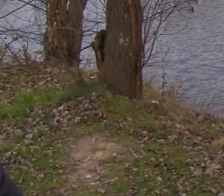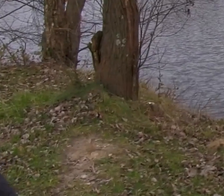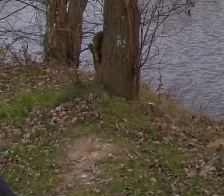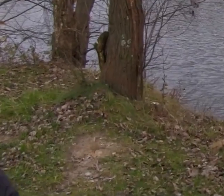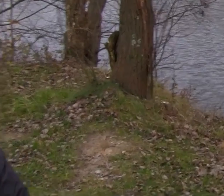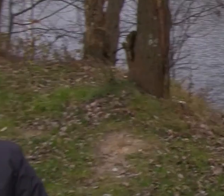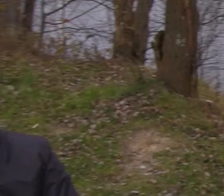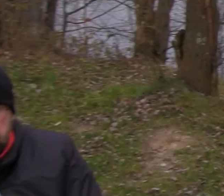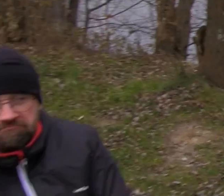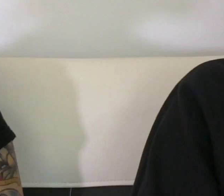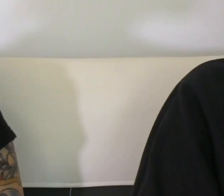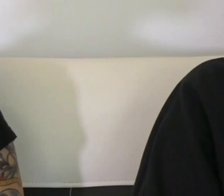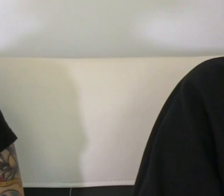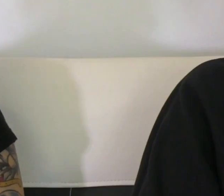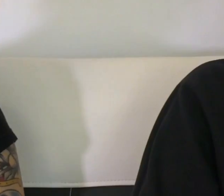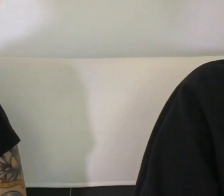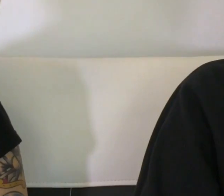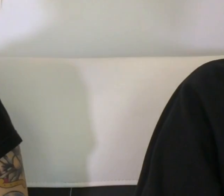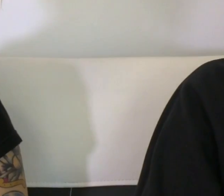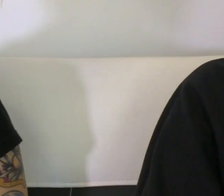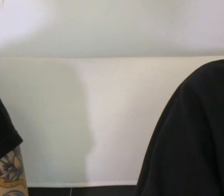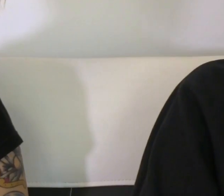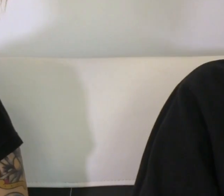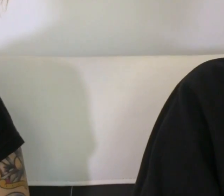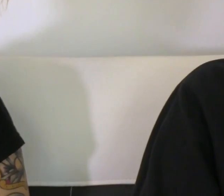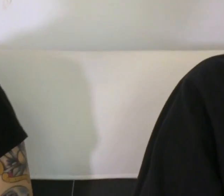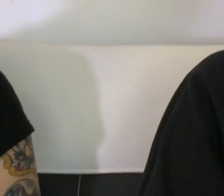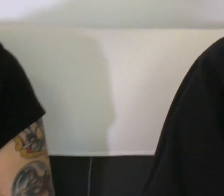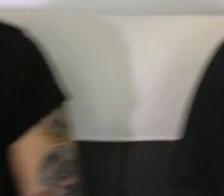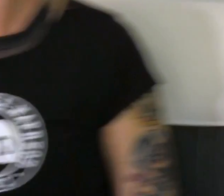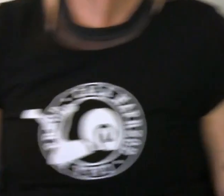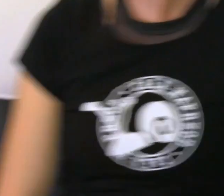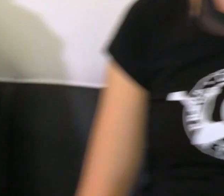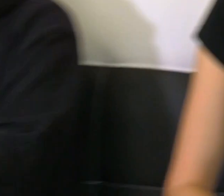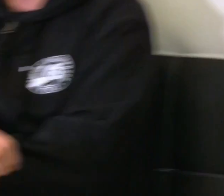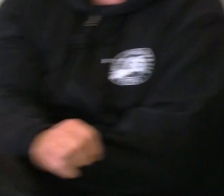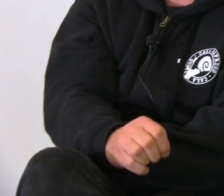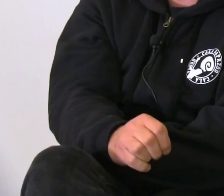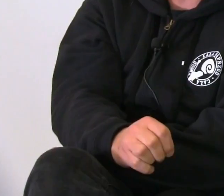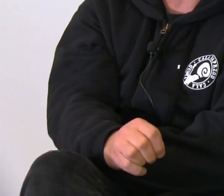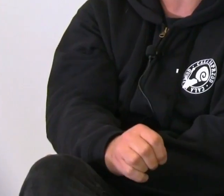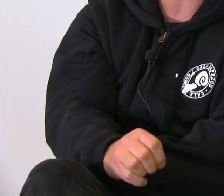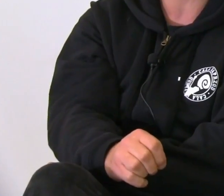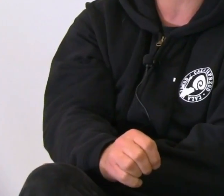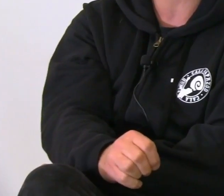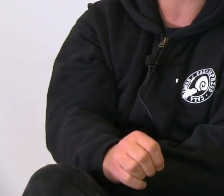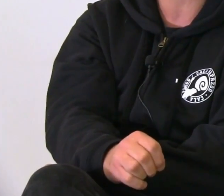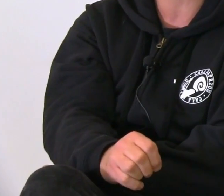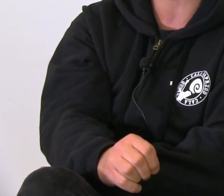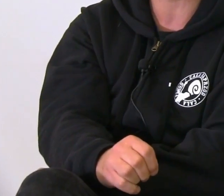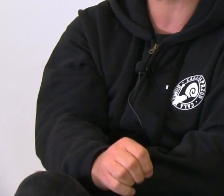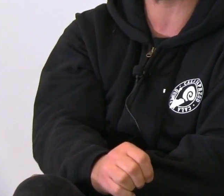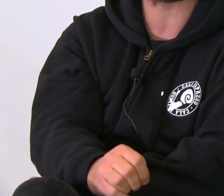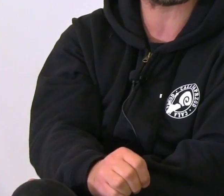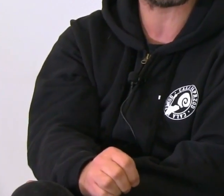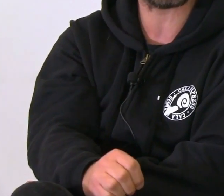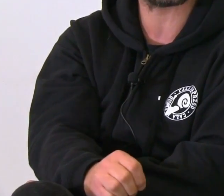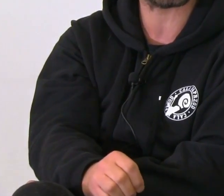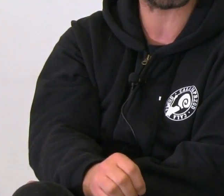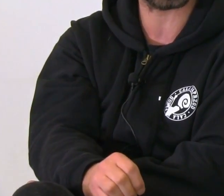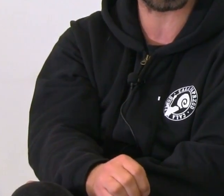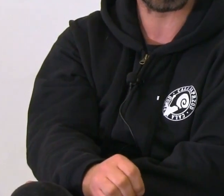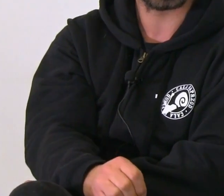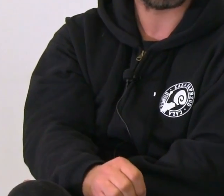taka bardzo spontaniczna. Ja myślę, że w wielu przypadkach wielu osób związanych z całym naprzód to jest chęć pokazania takiego właśnie gestu